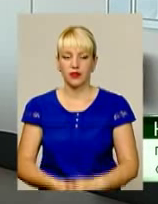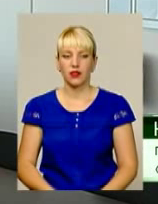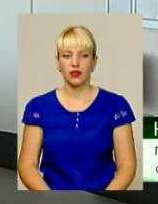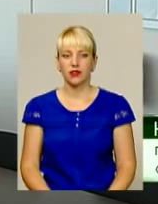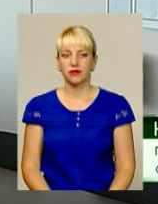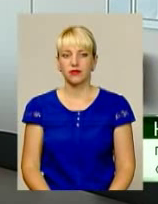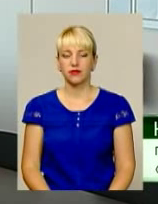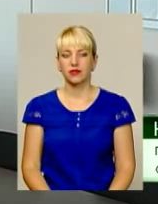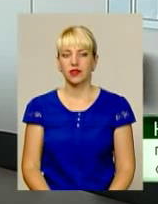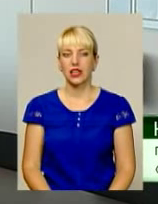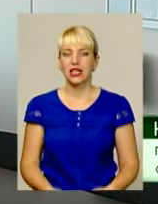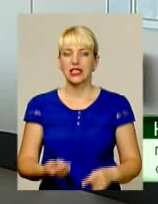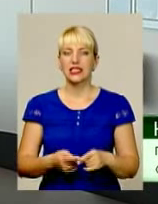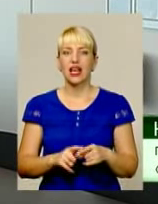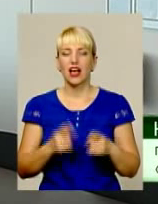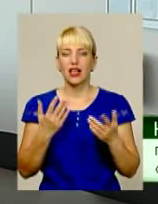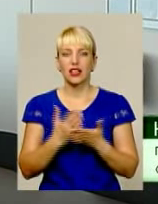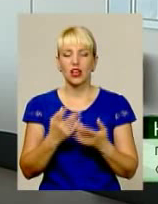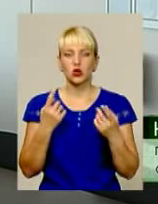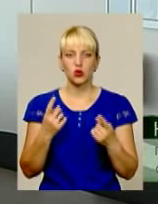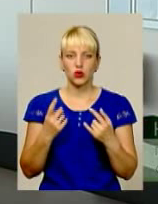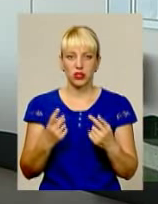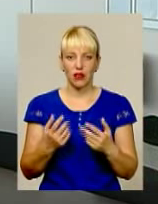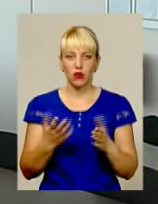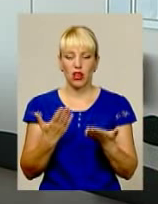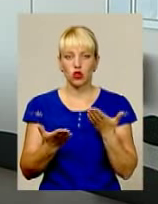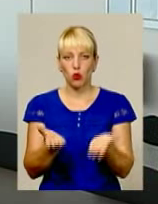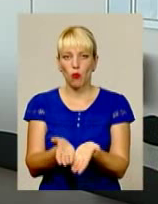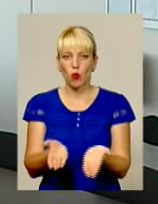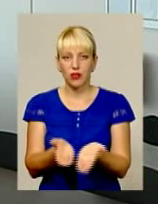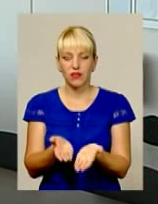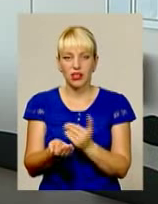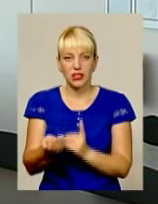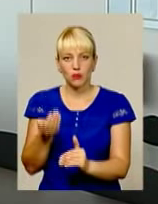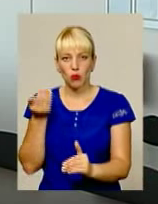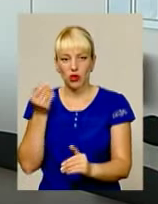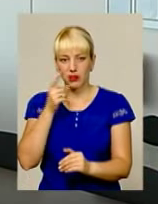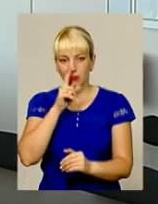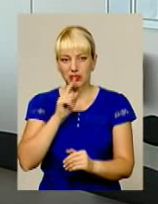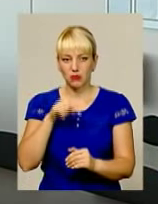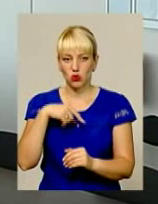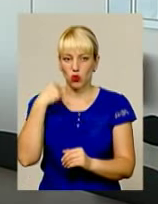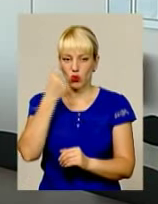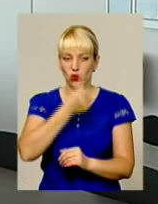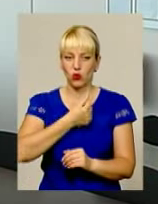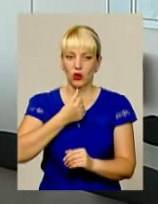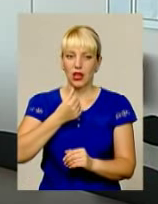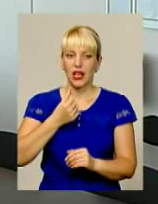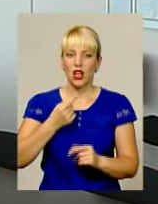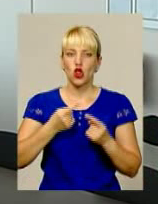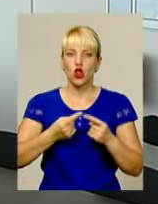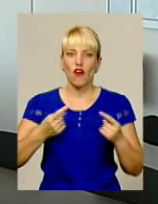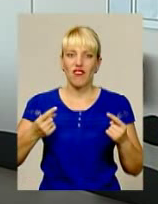Тобто це дуже суттєво, якщо порівнювати з попереднім місяцем цього року, то з